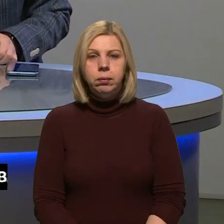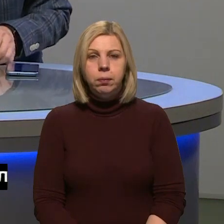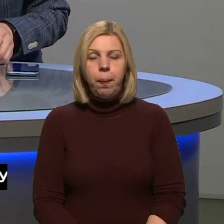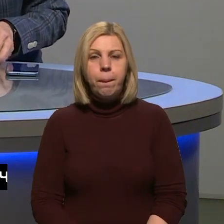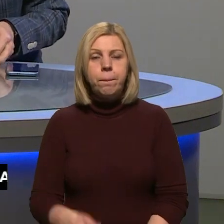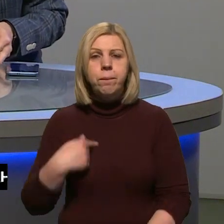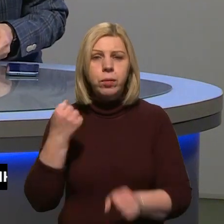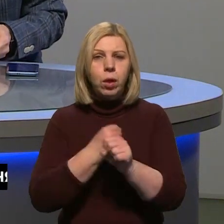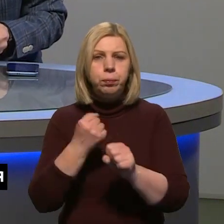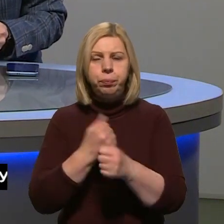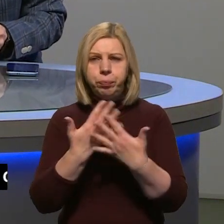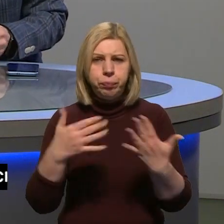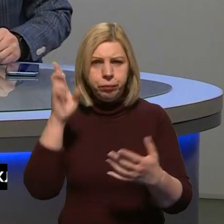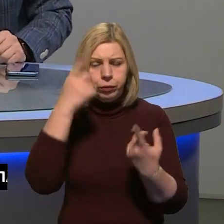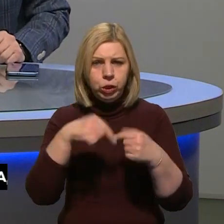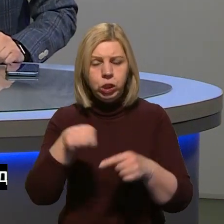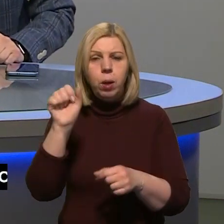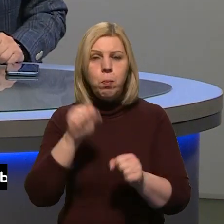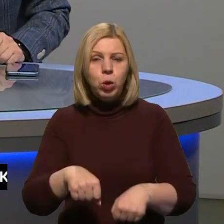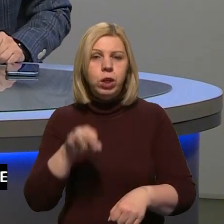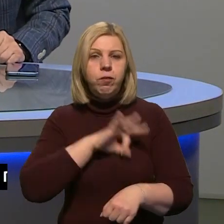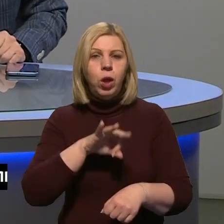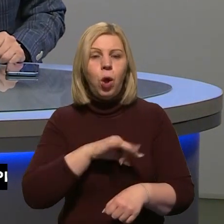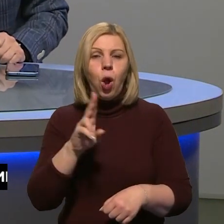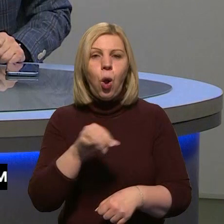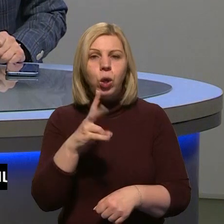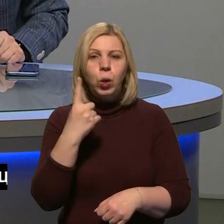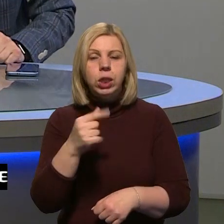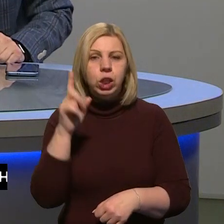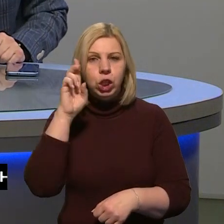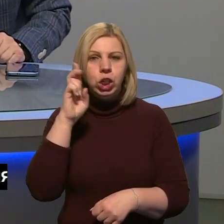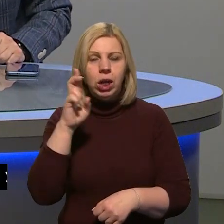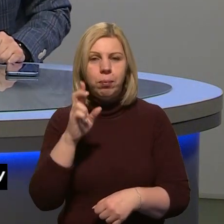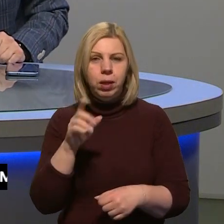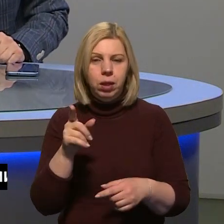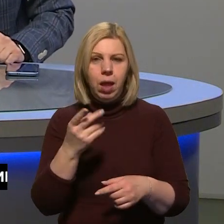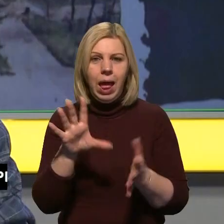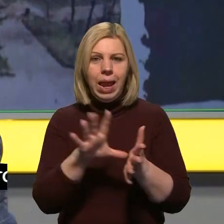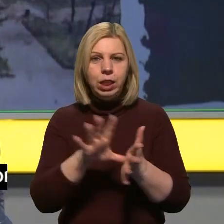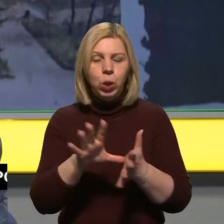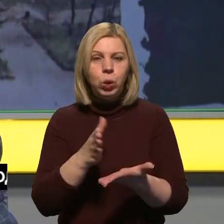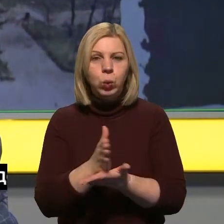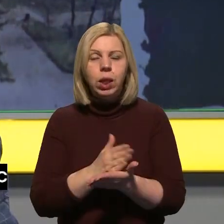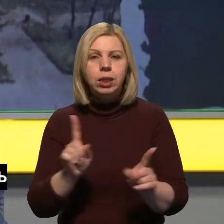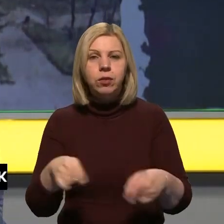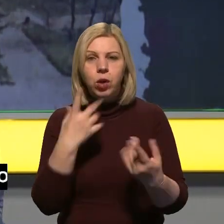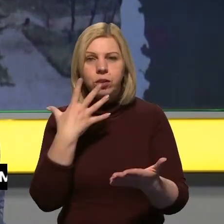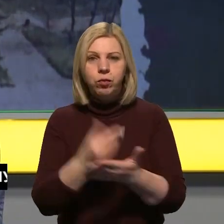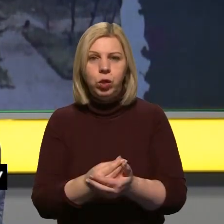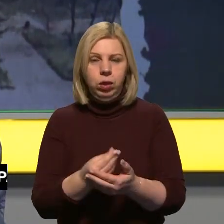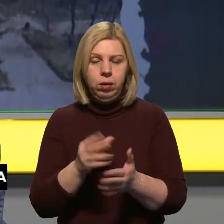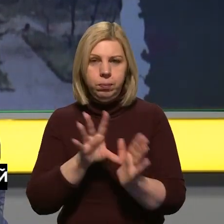Розробники з інших країн зможуть використовувати код єдиного державного веб-порталу електронних послуг для створення власних